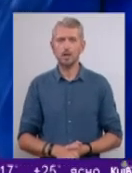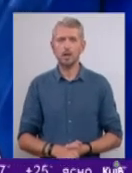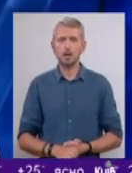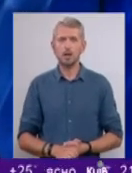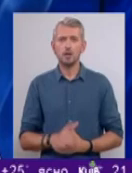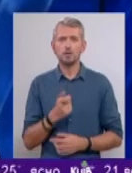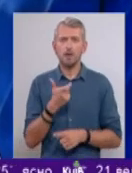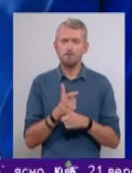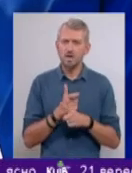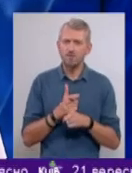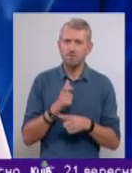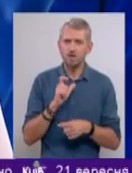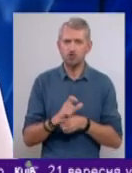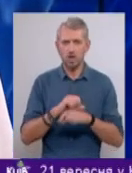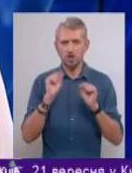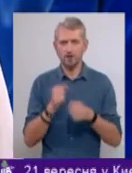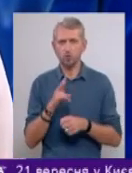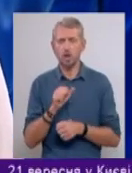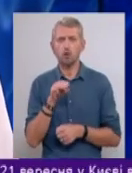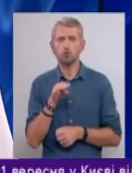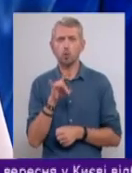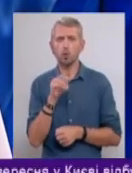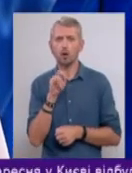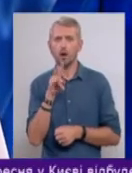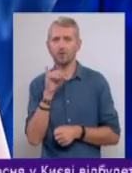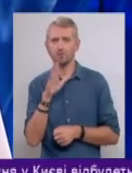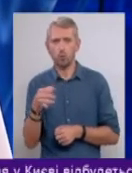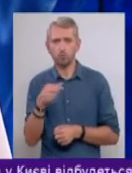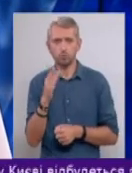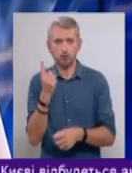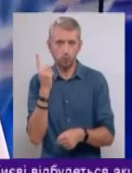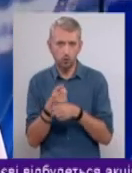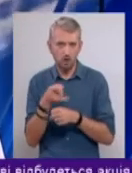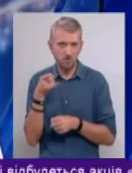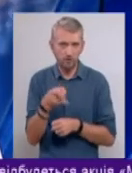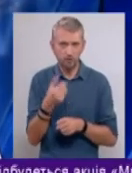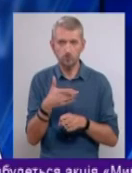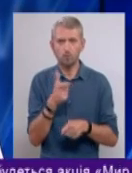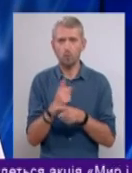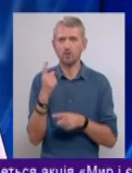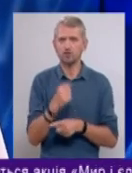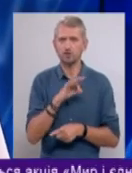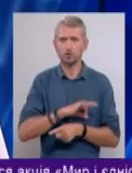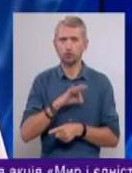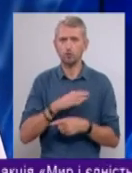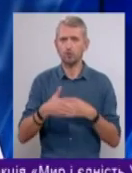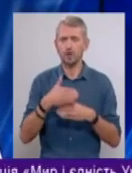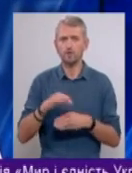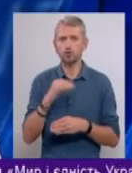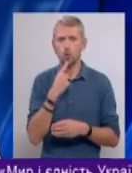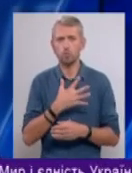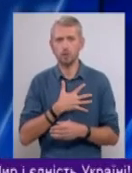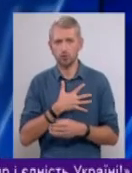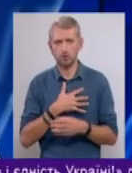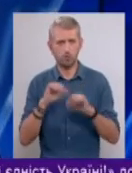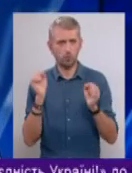За перевищення швидкості на Трухановому острові заборонятимуть в'їзд. Вже понад тиждень застосовують санкції щодо любителів